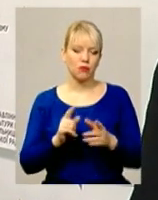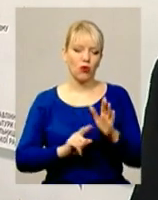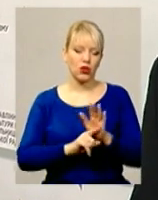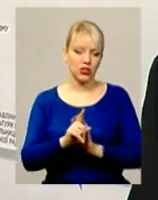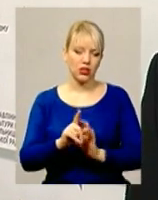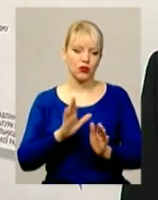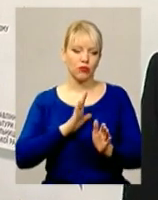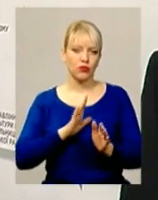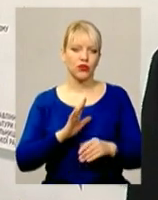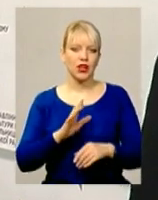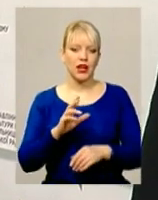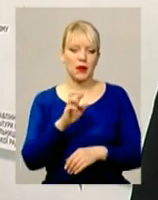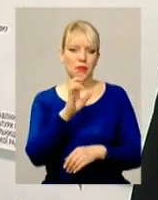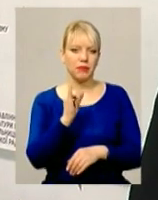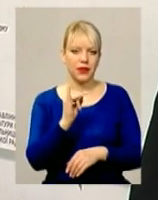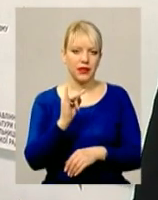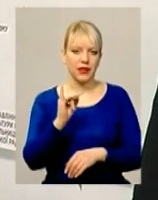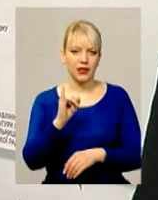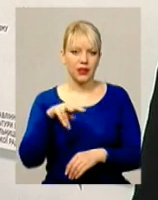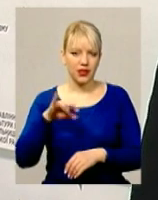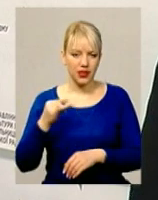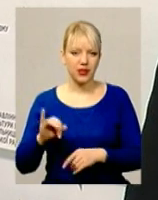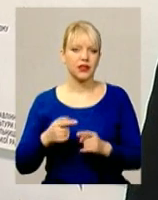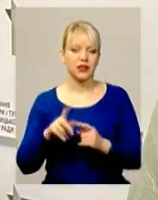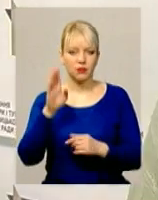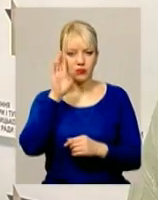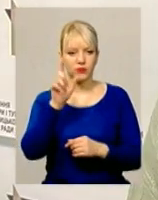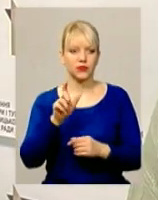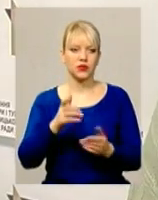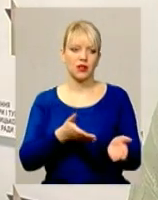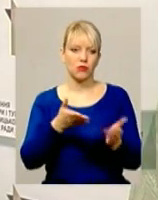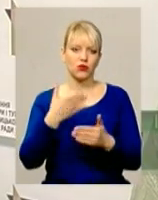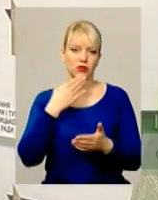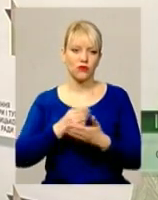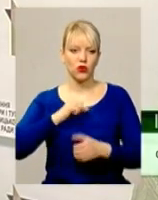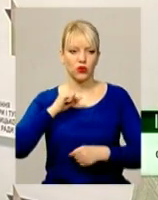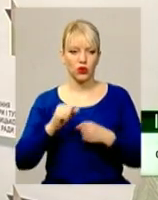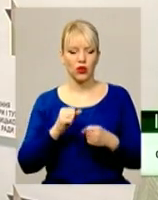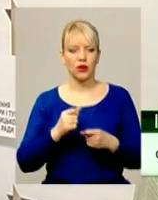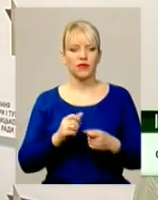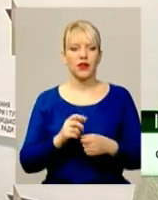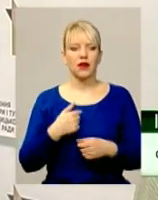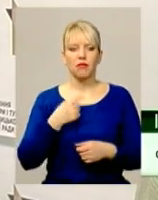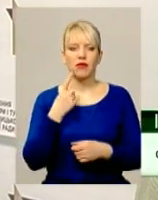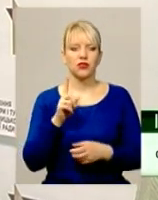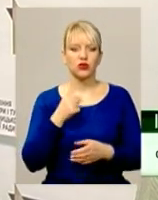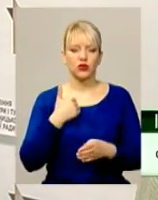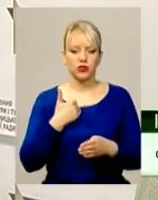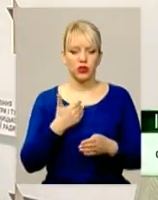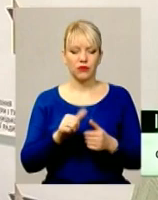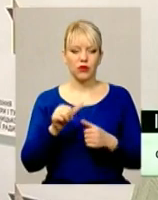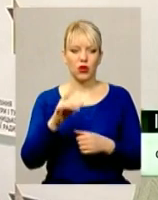саме Ігором Білим, тому і він запрошує своїх друзів, гостей. Найперше, як я хочу виділити, гурт